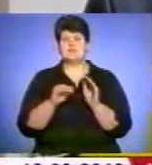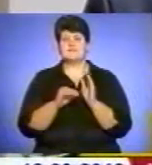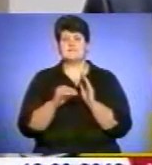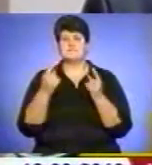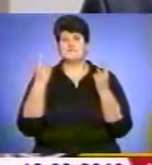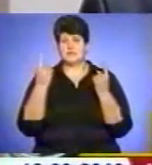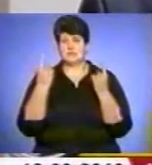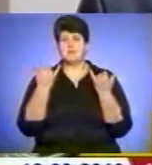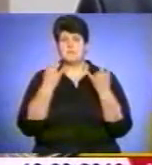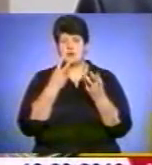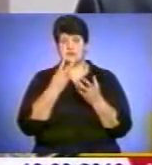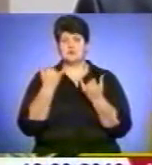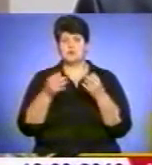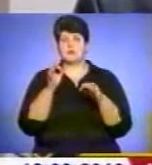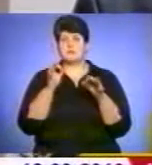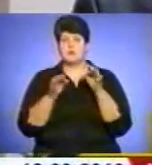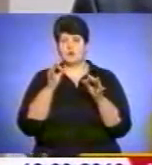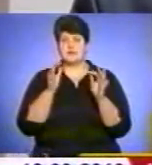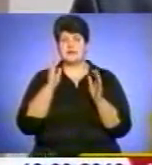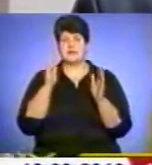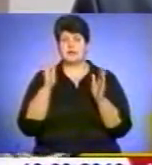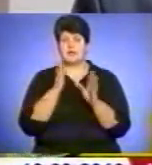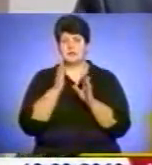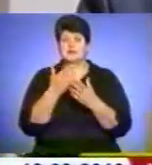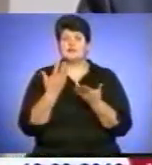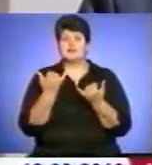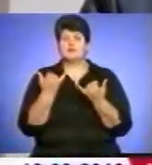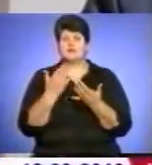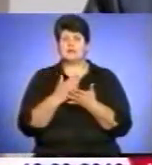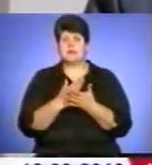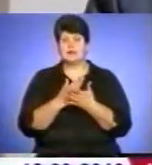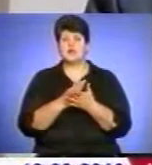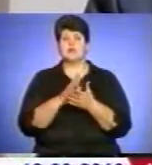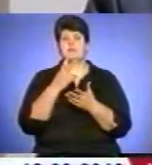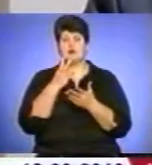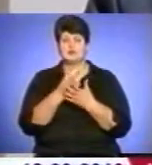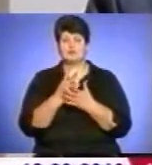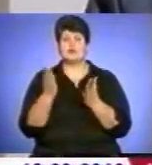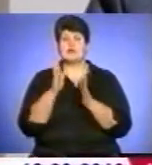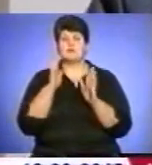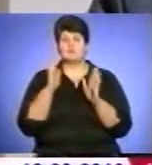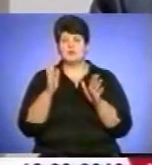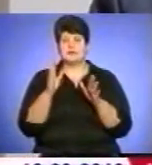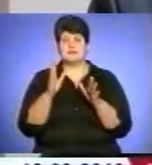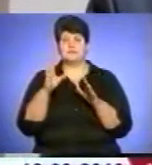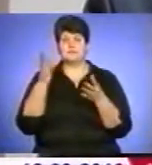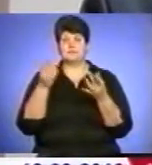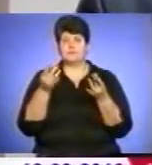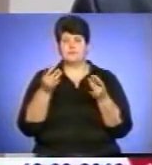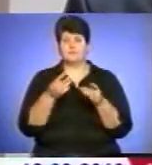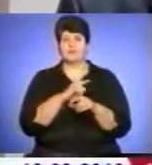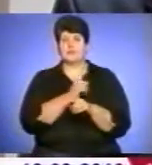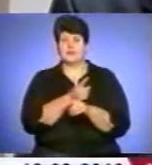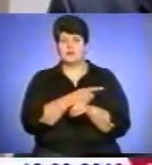сьогодні природно-кліматичні умови, які є. І де буде перезволожений ґрунт, при збільшенні